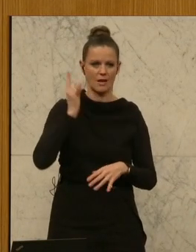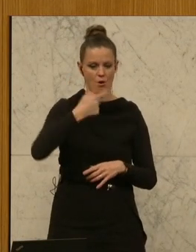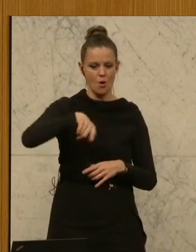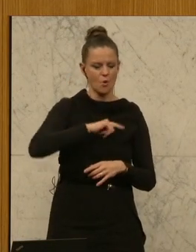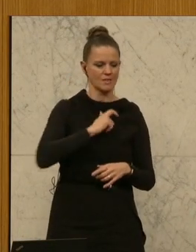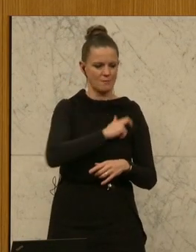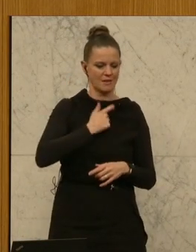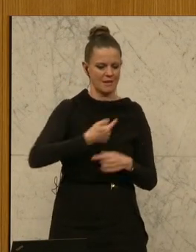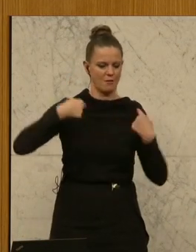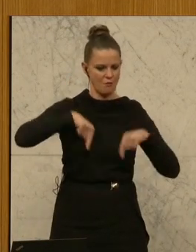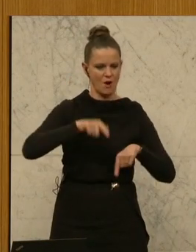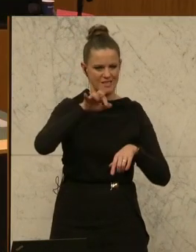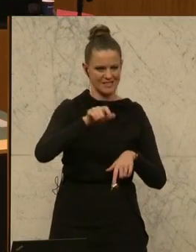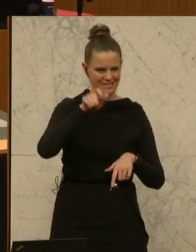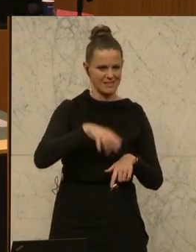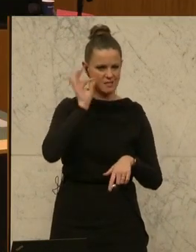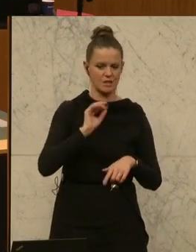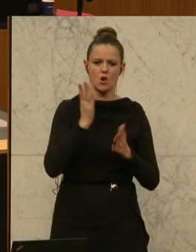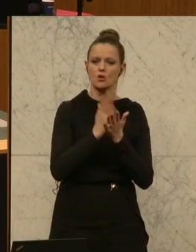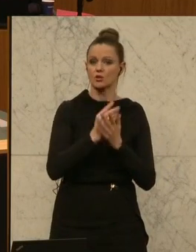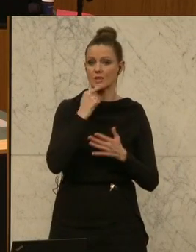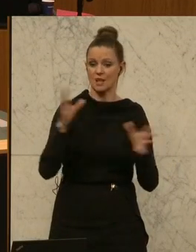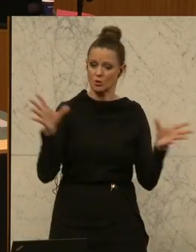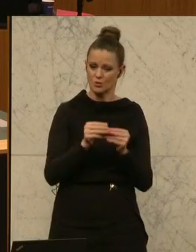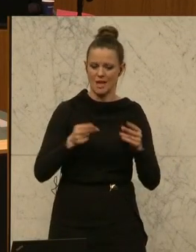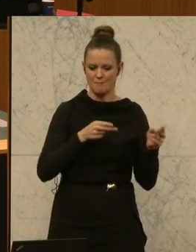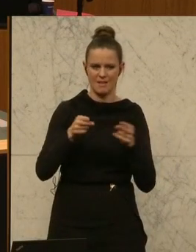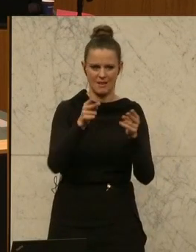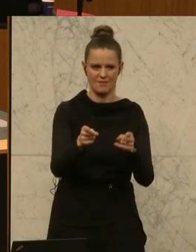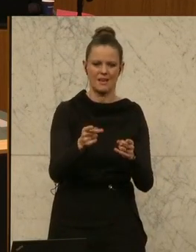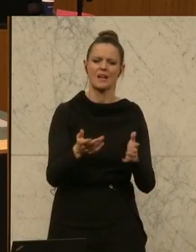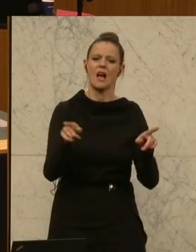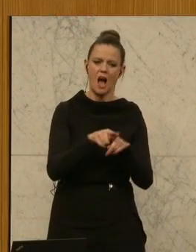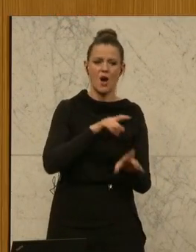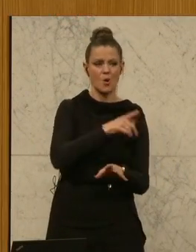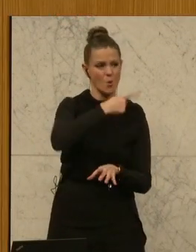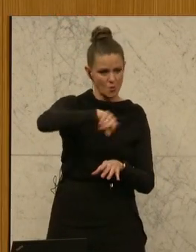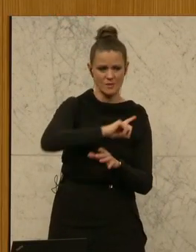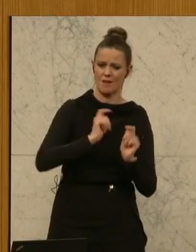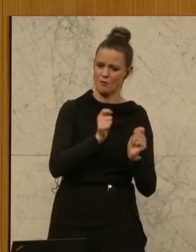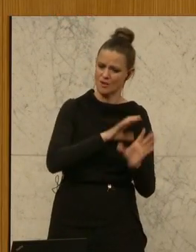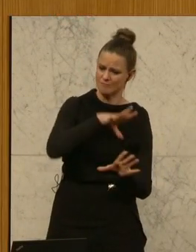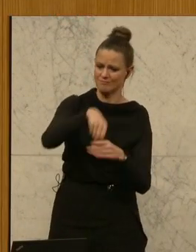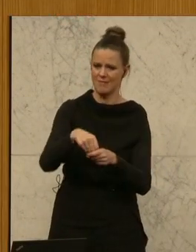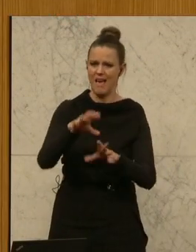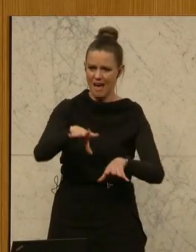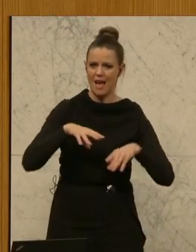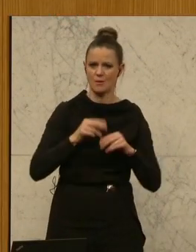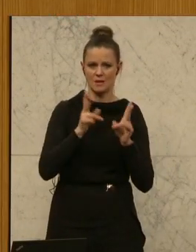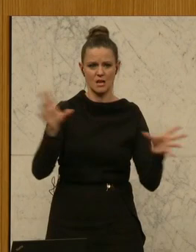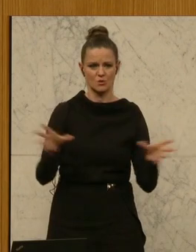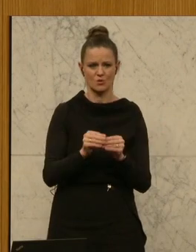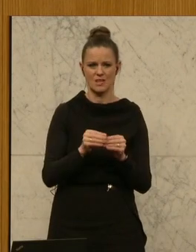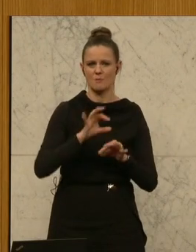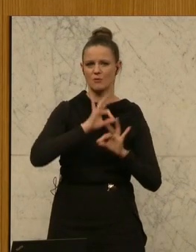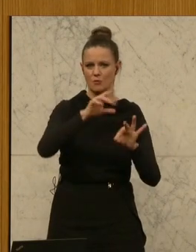Parteivorsitzende hat es heute schon gesagt, gehen wir gemeinsam den Weg, nehmen Sie auch unsere Vorschläge an und dann können wir gemeinsam